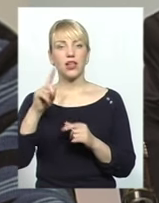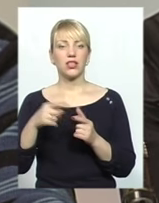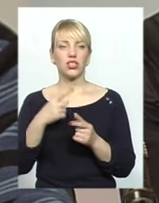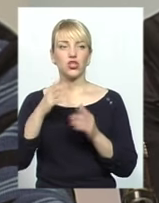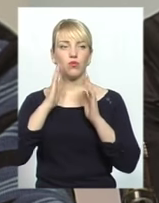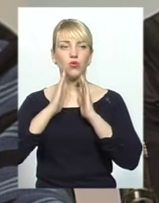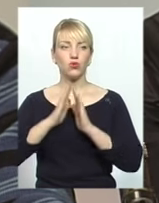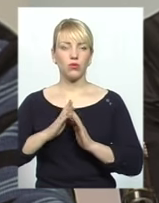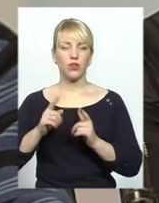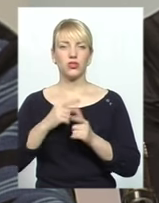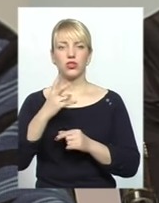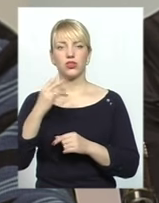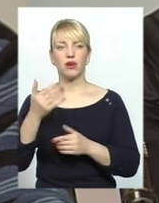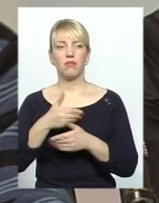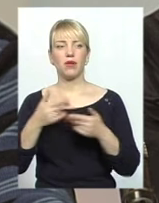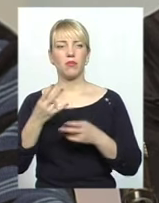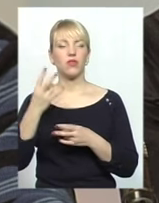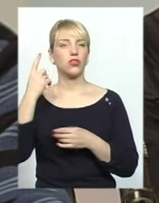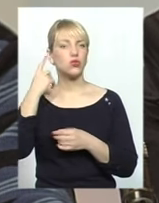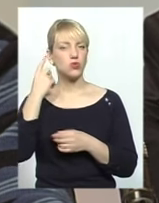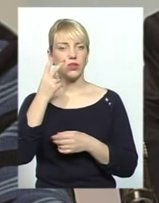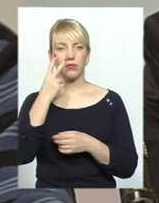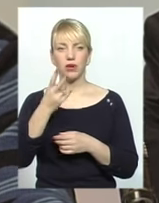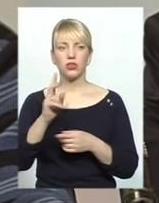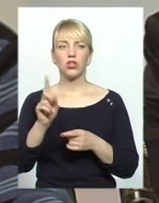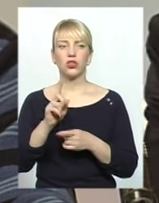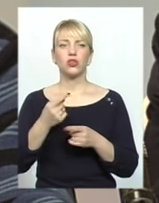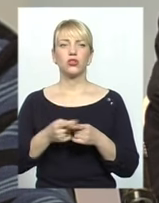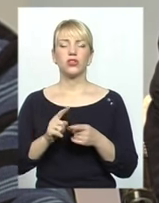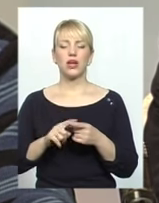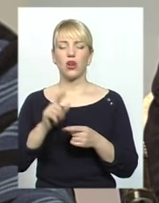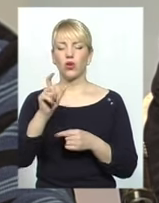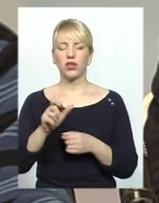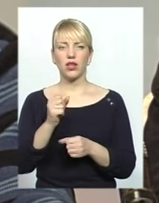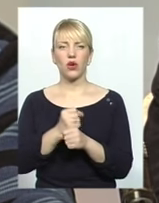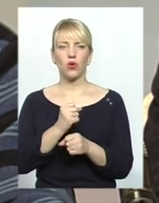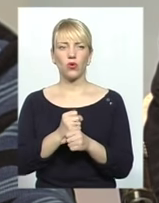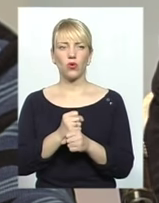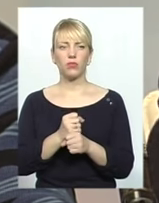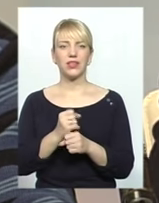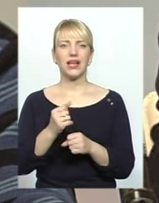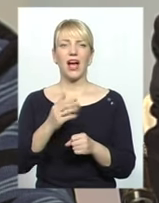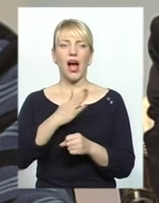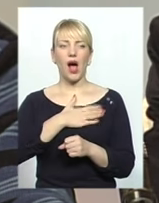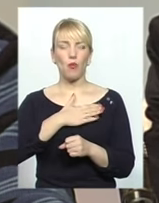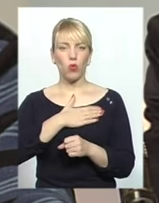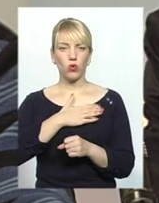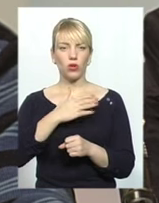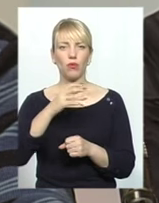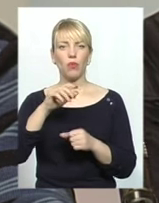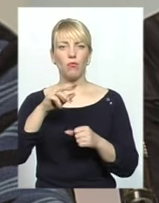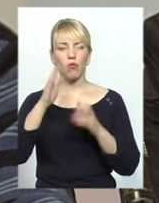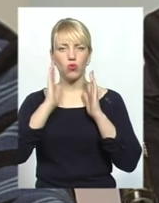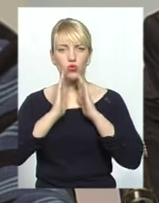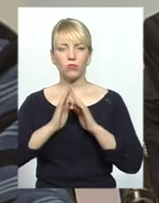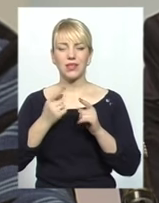повинні чути і бачити, що ця людина говорить і робить. Але мусульманин – це серце людини, це не зовнішність. Тому